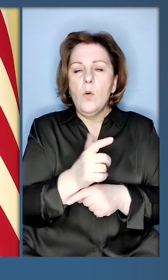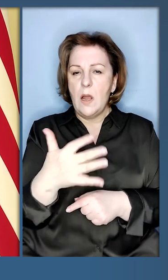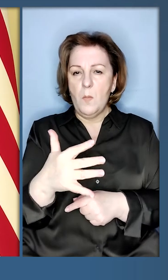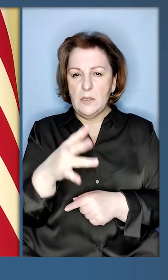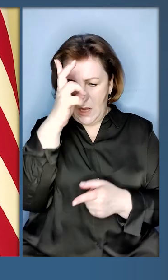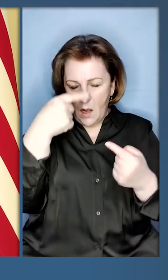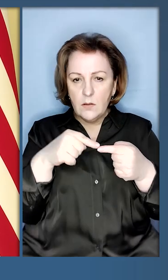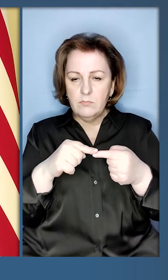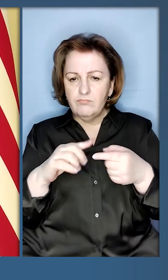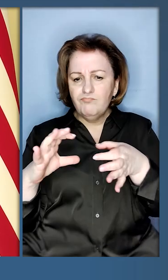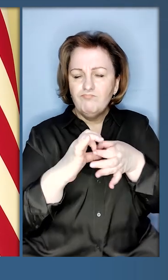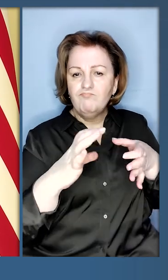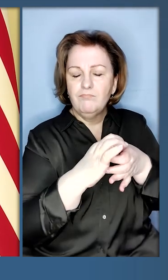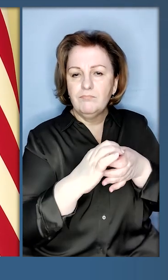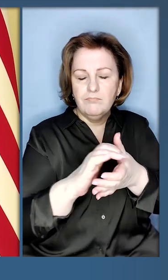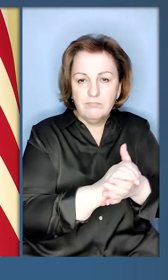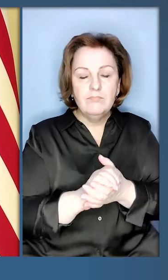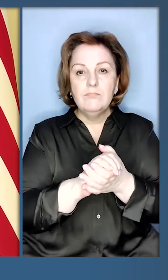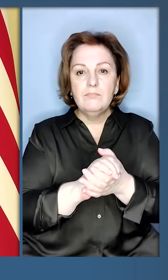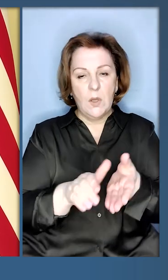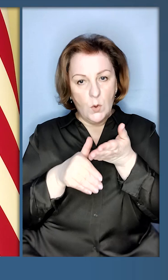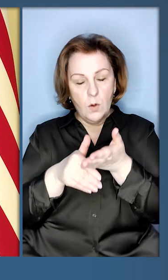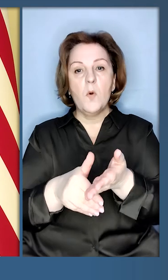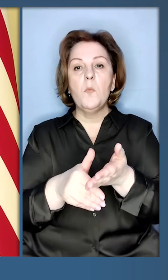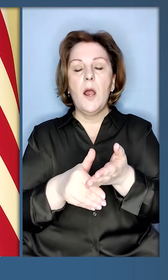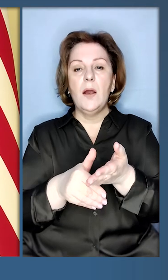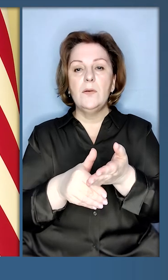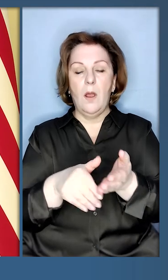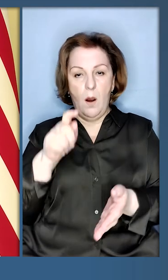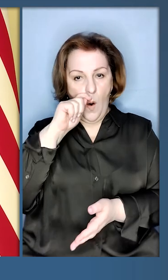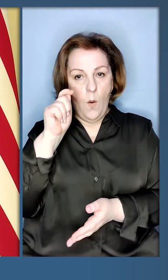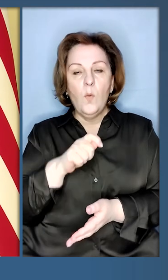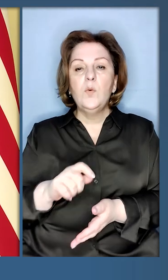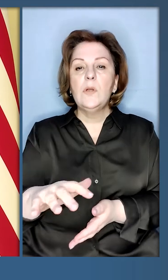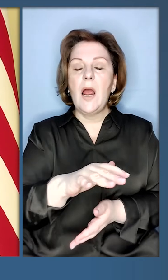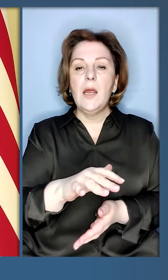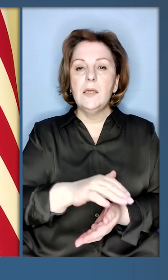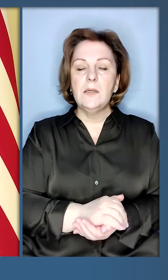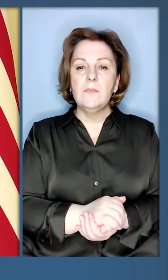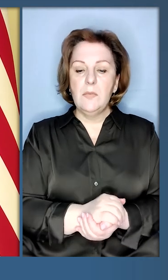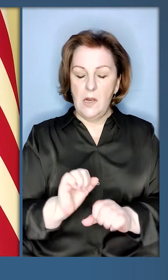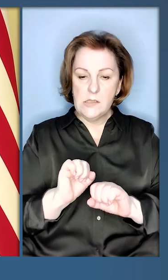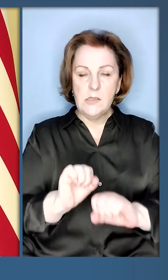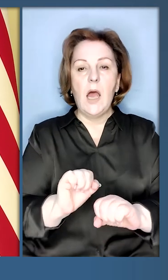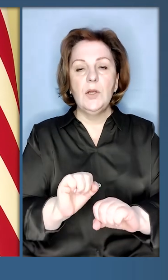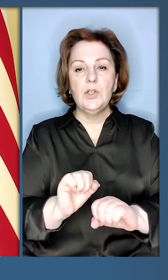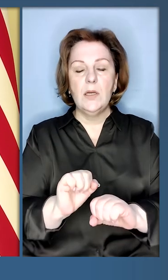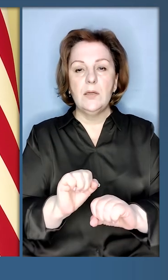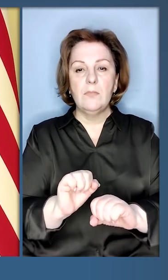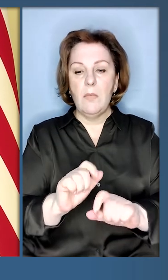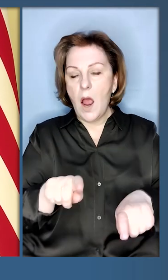країн допомагають Україні захищати,